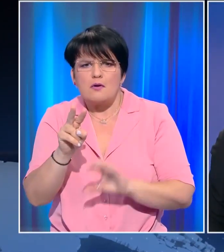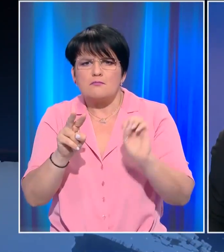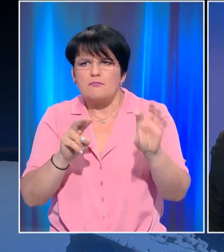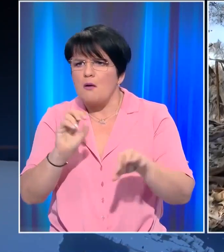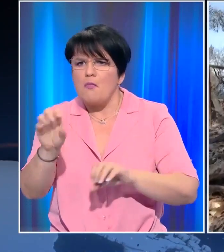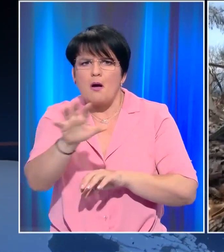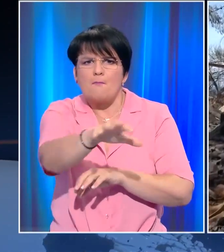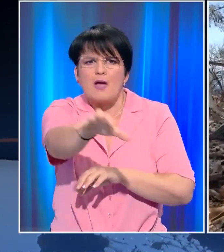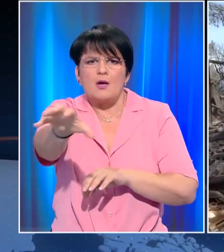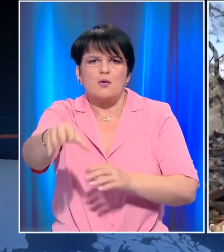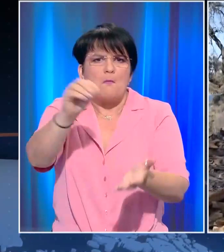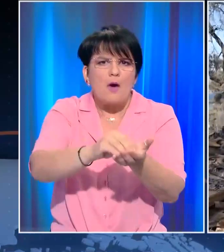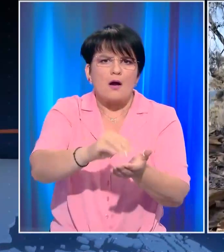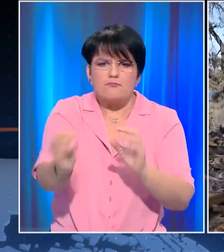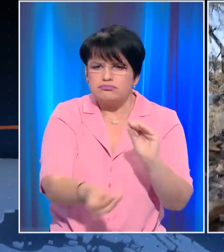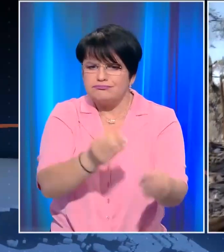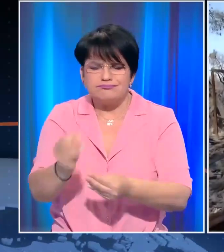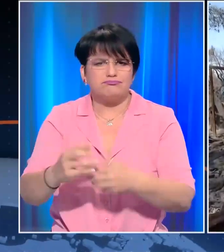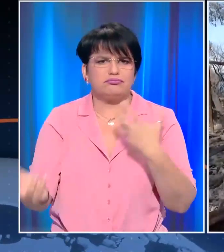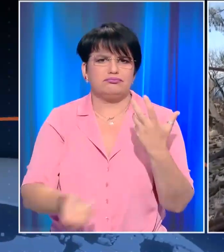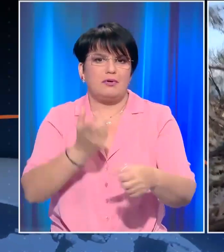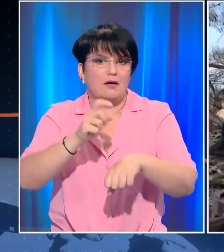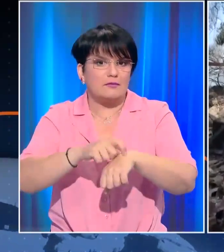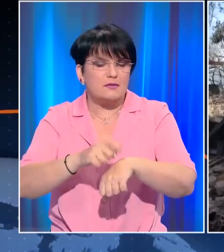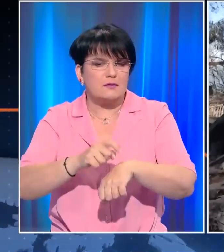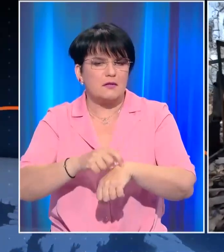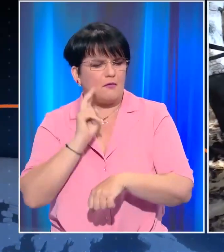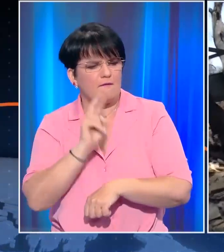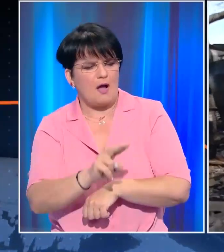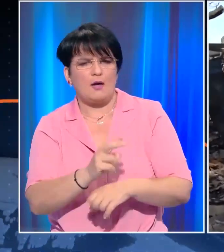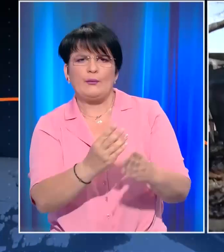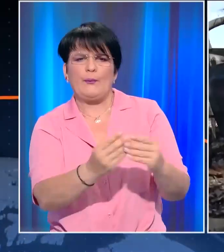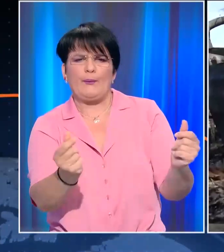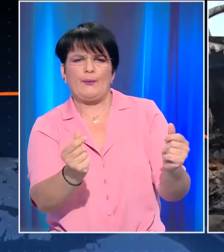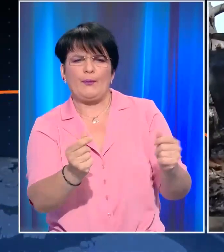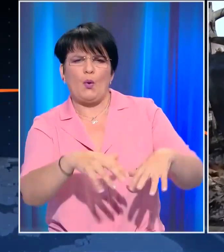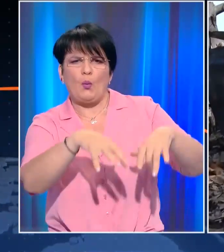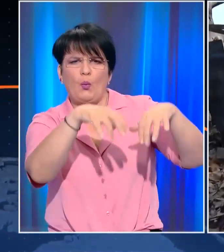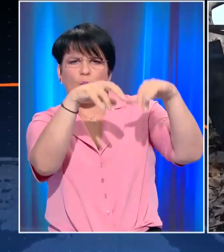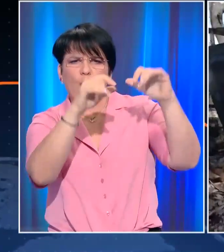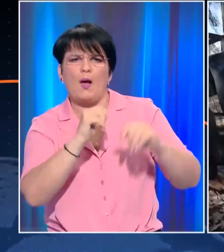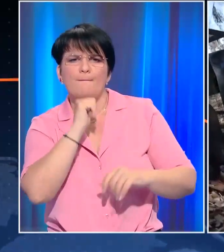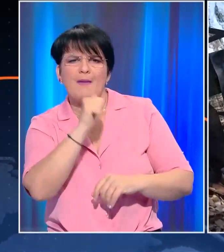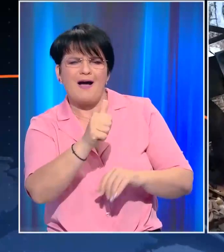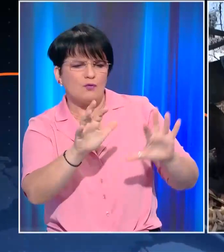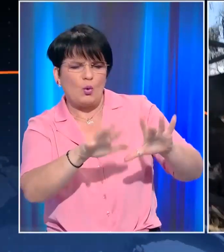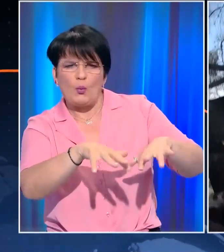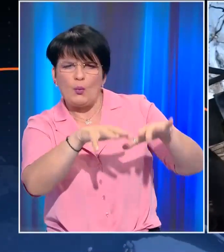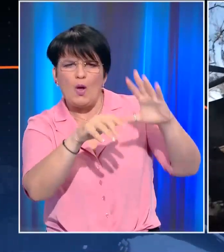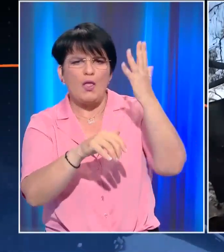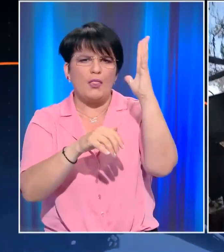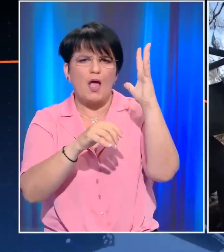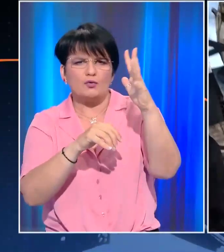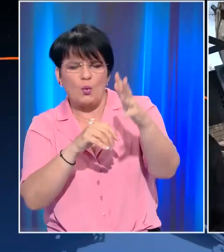βλέπουμε σημεία αναζοπυρώσεων. Ακόμα και αυτή τη στιγμή ίσως φαίνεται στην εικόνα μαύρος καπνός από κάποιο δέντρο το